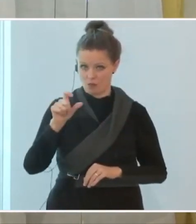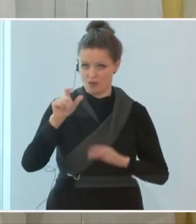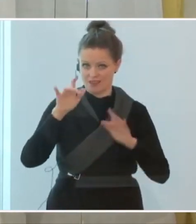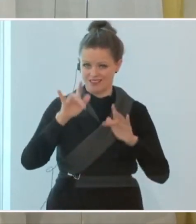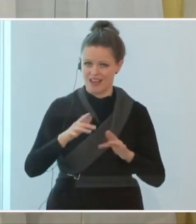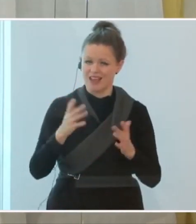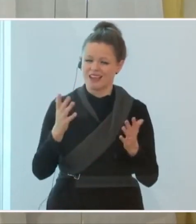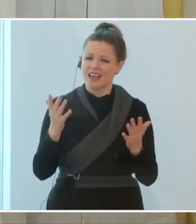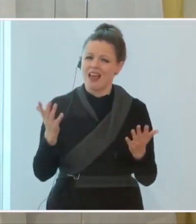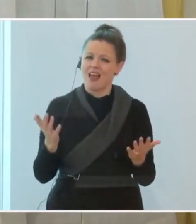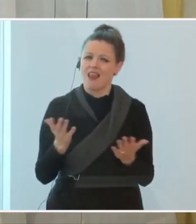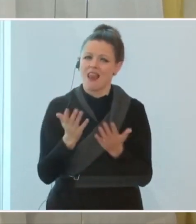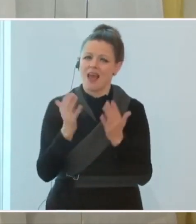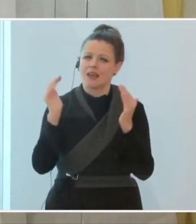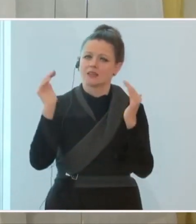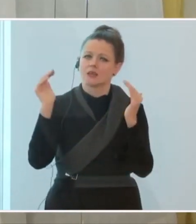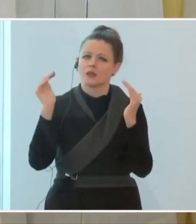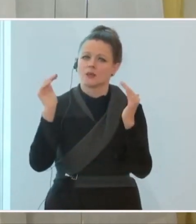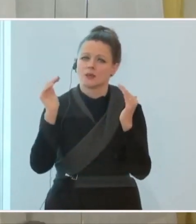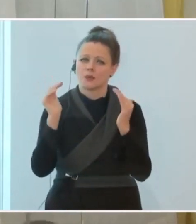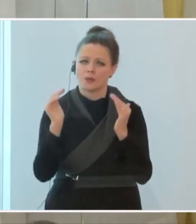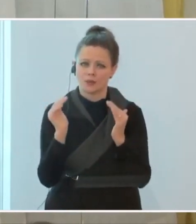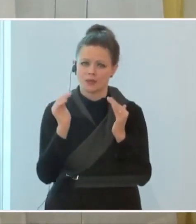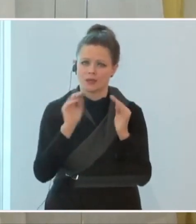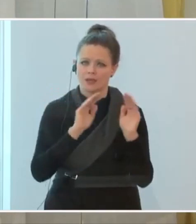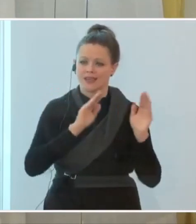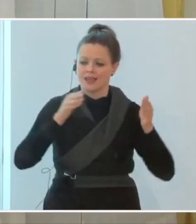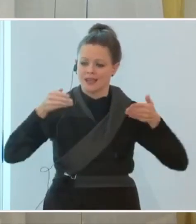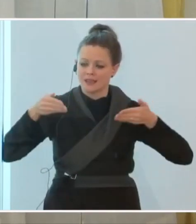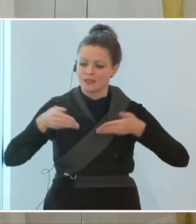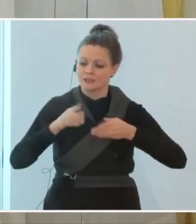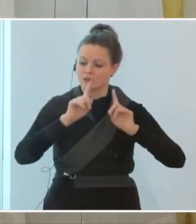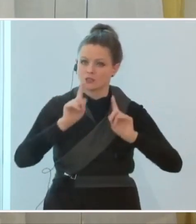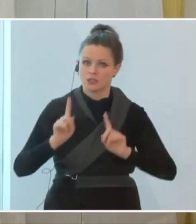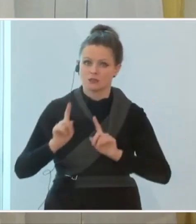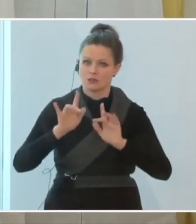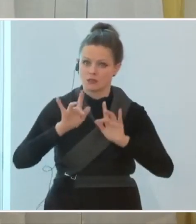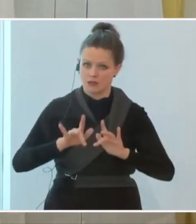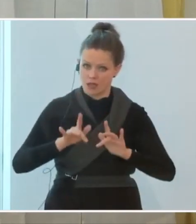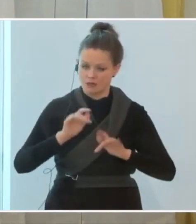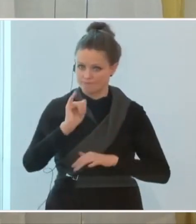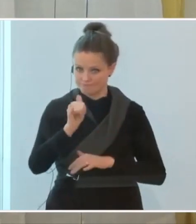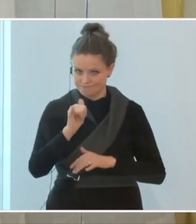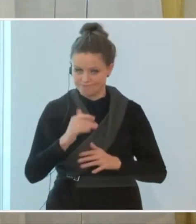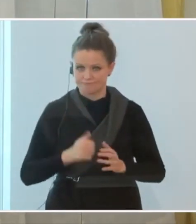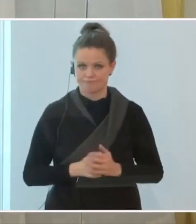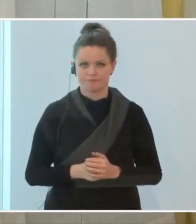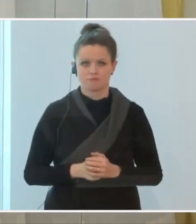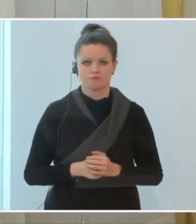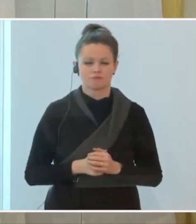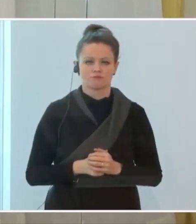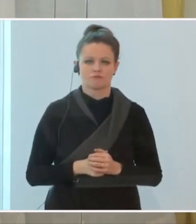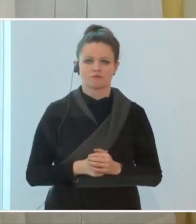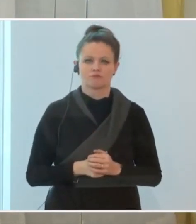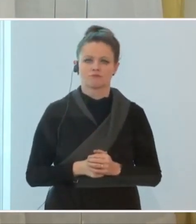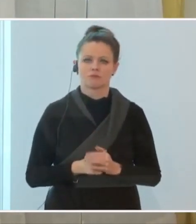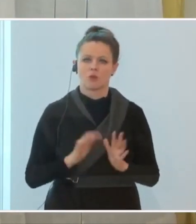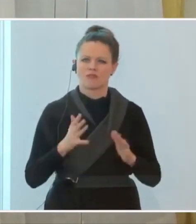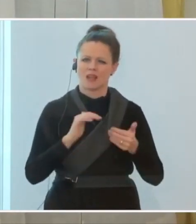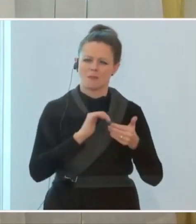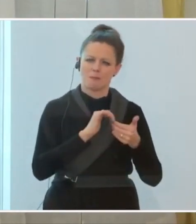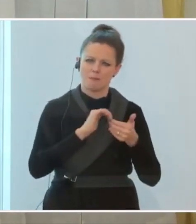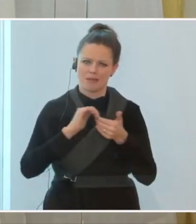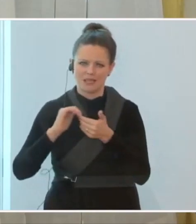leichte Reduktion in den Intensivstationen zu sehen und ein Minus von